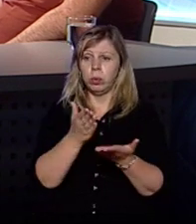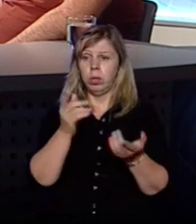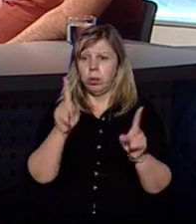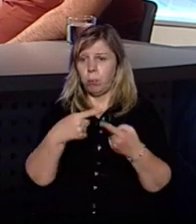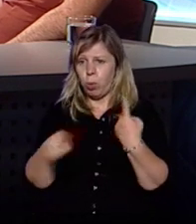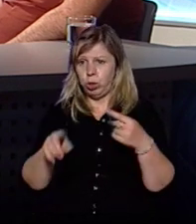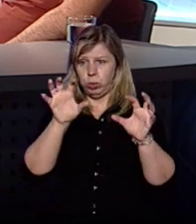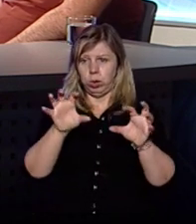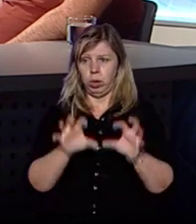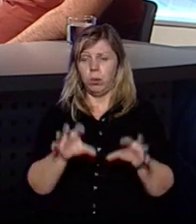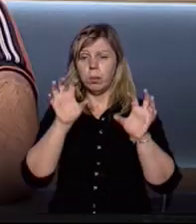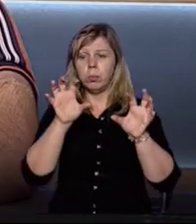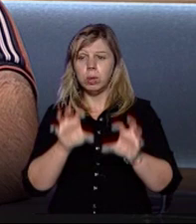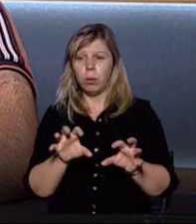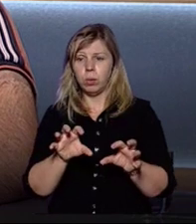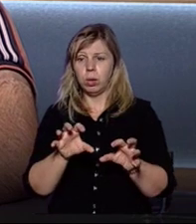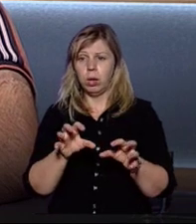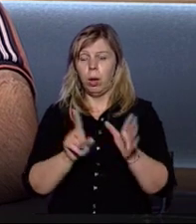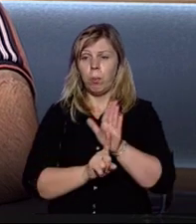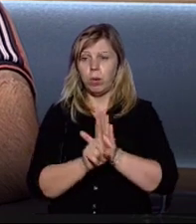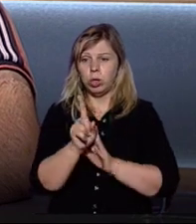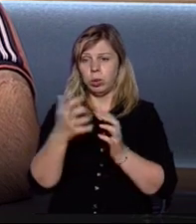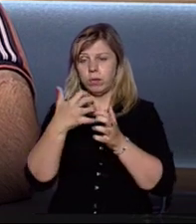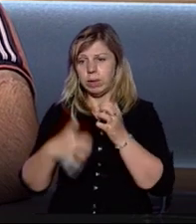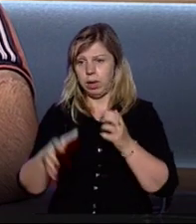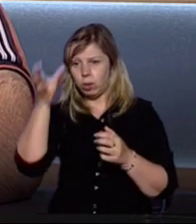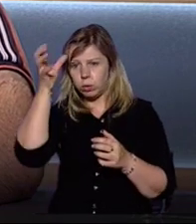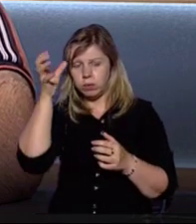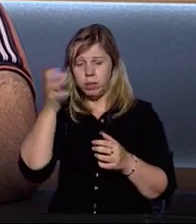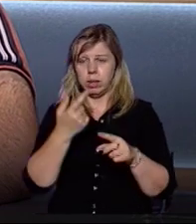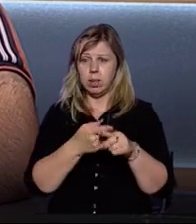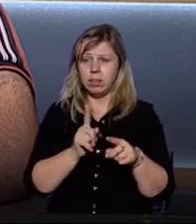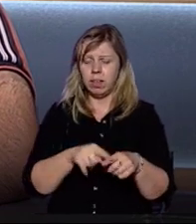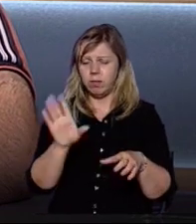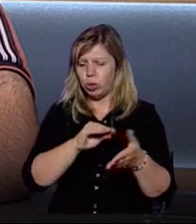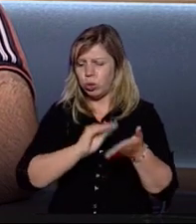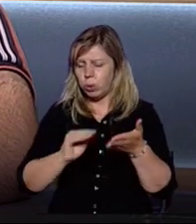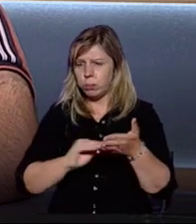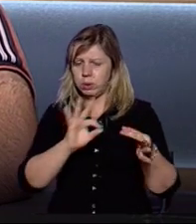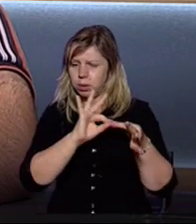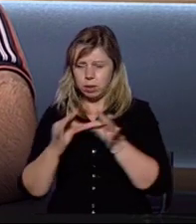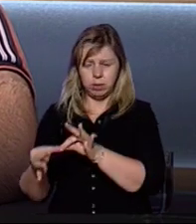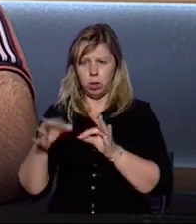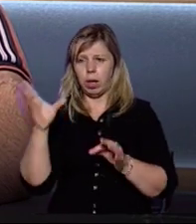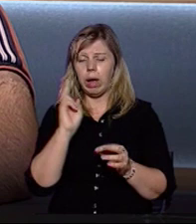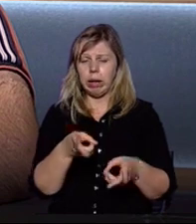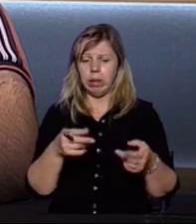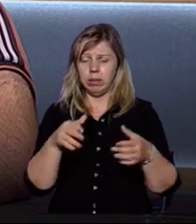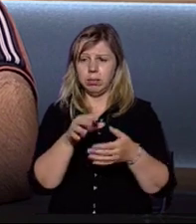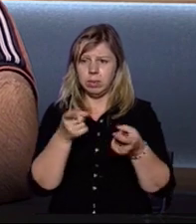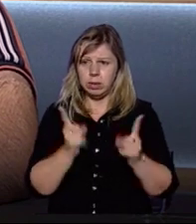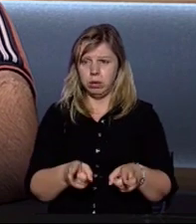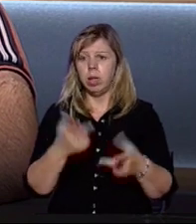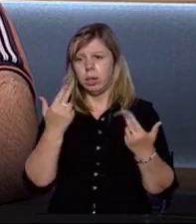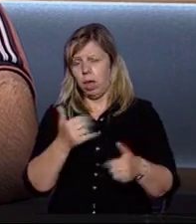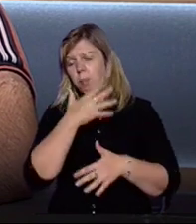по іншому закону. Закону про початкову-середню освіту. Тобто все розписано, як воно має дійсно проходити на теренах. Да,